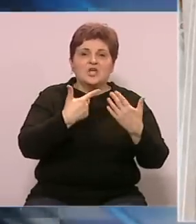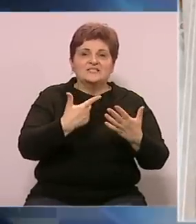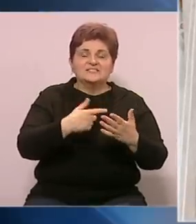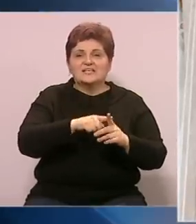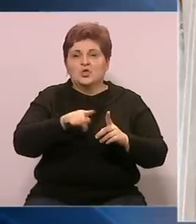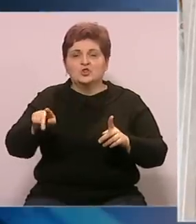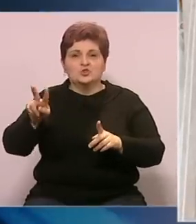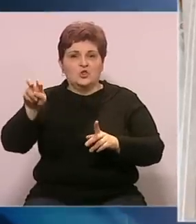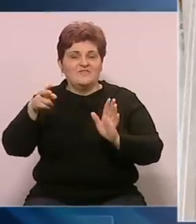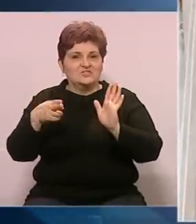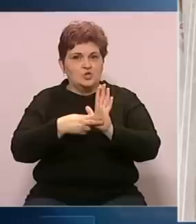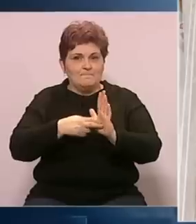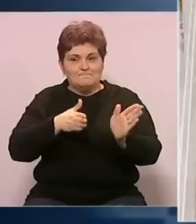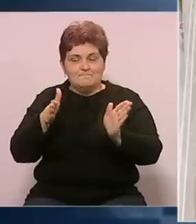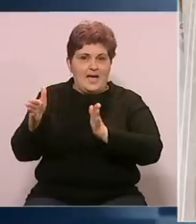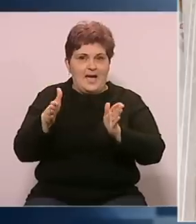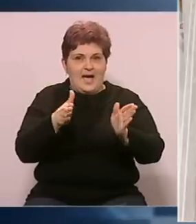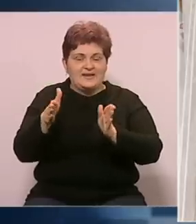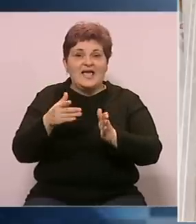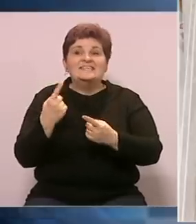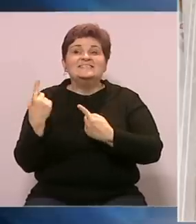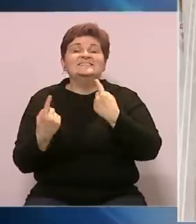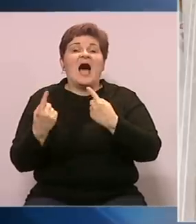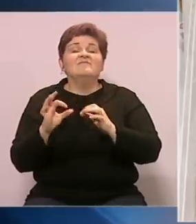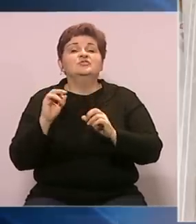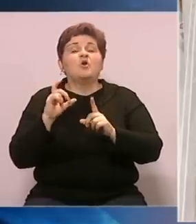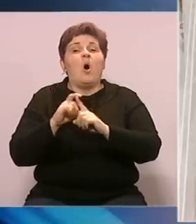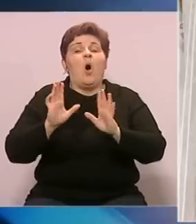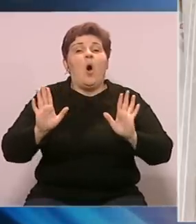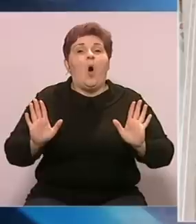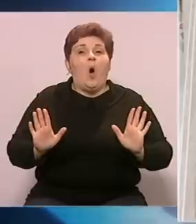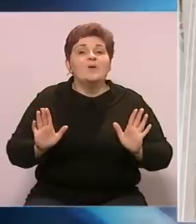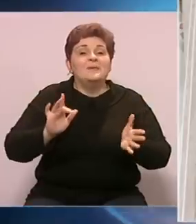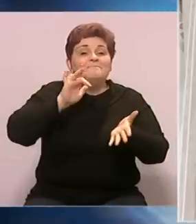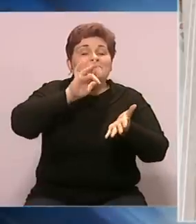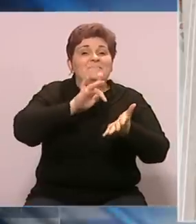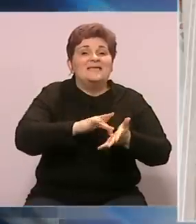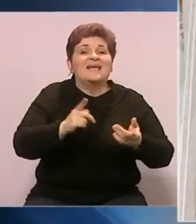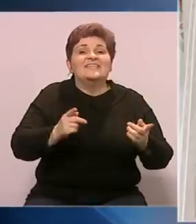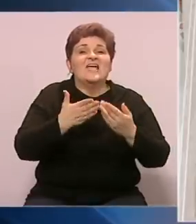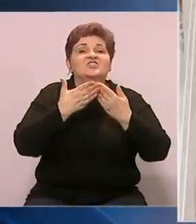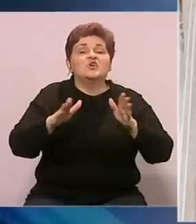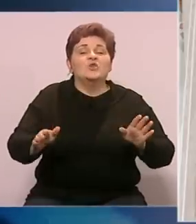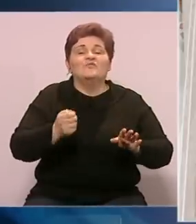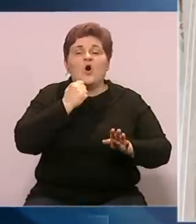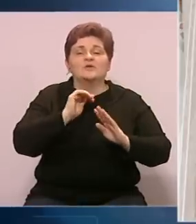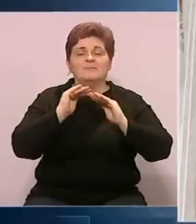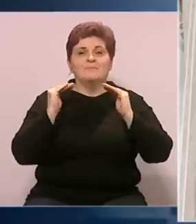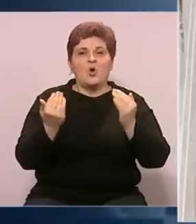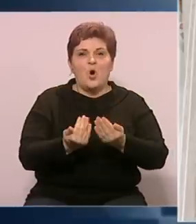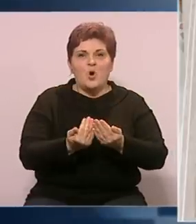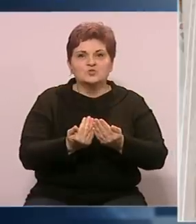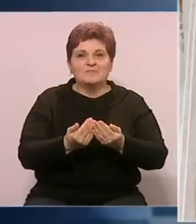do 200 maraka u zavisnosti od zone gdje se nalazi poslovni prostor i kvadratore